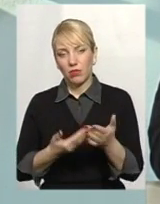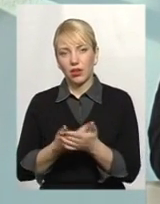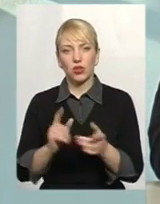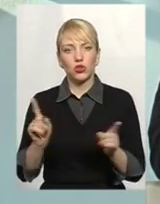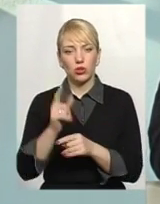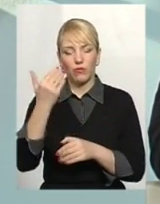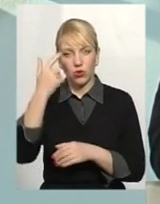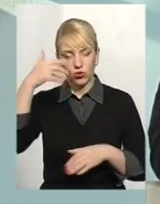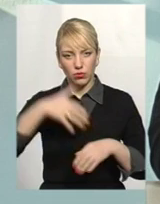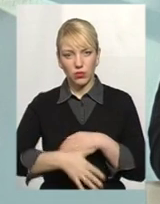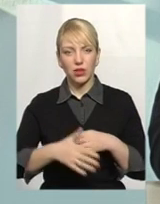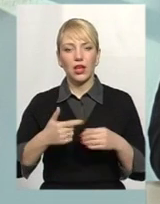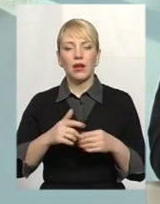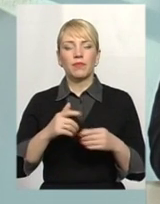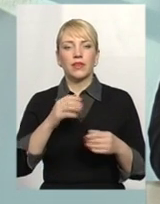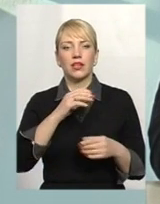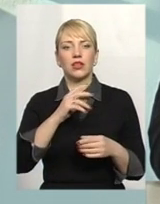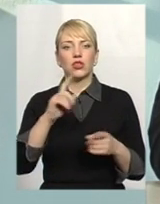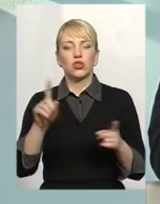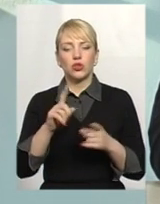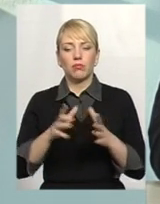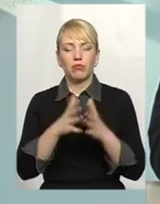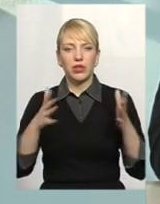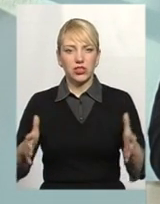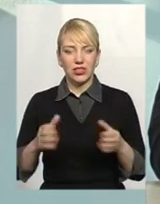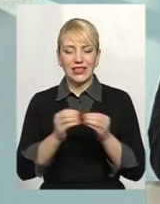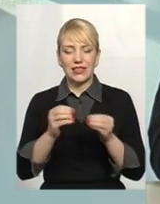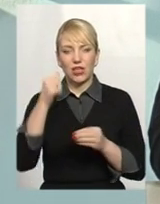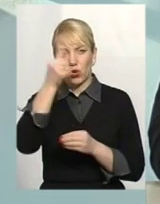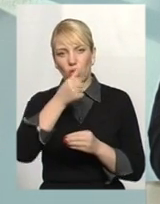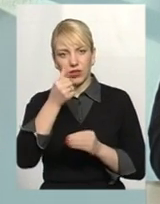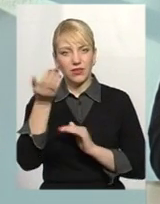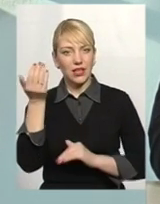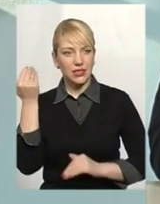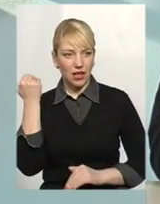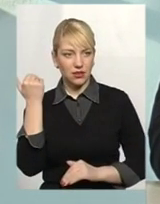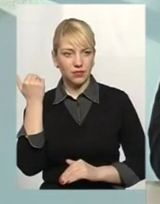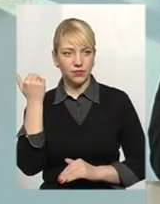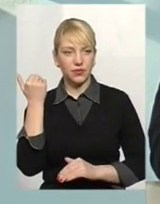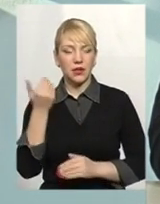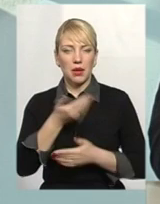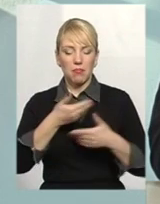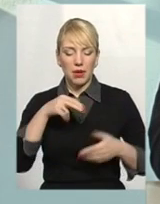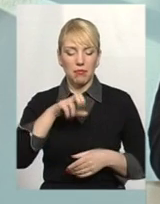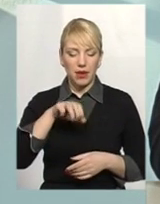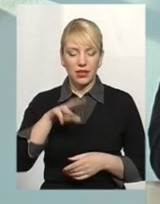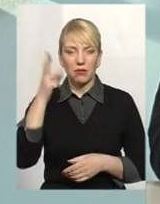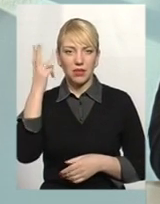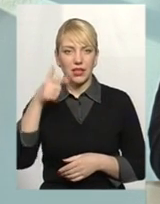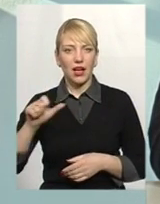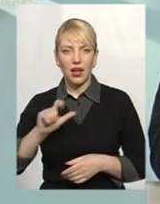розуміли наші споживачі, що більше 10 років назад ми ПАД «Хмельницьк Газ»